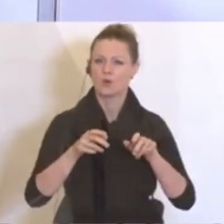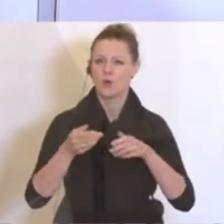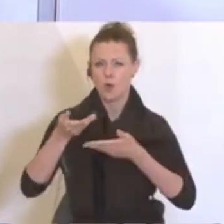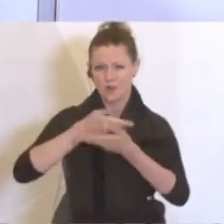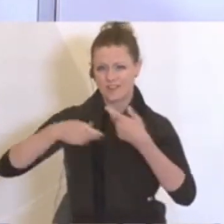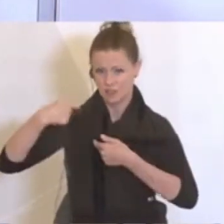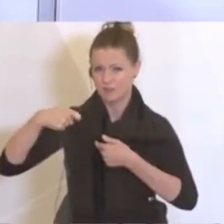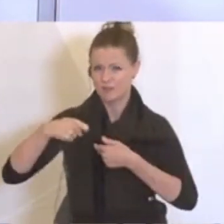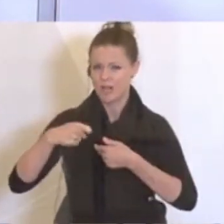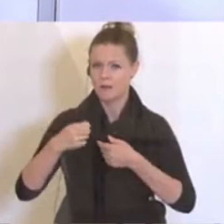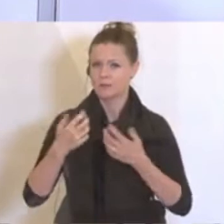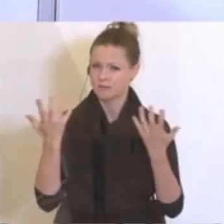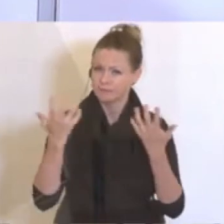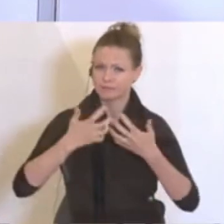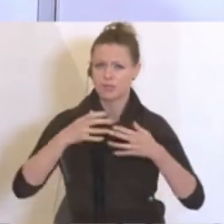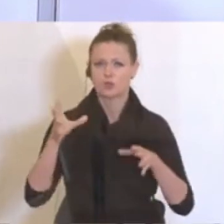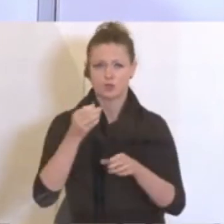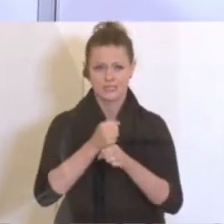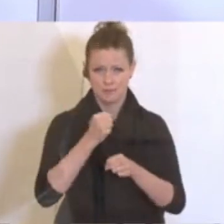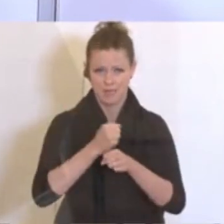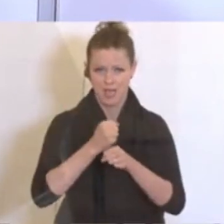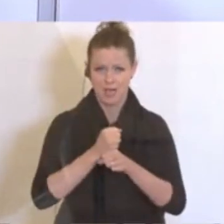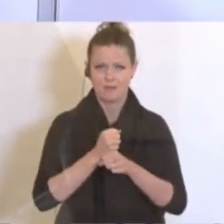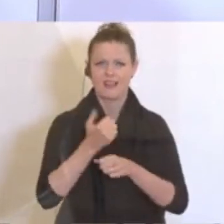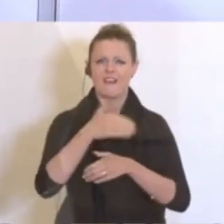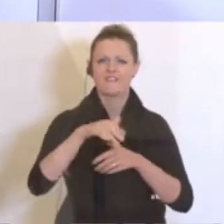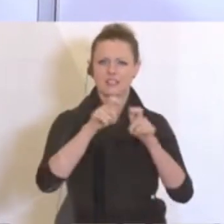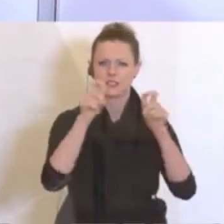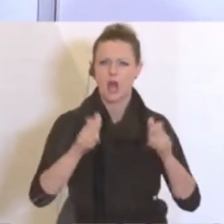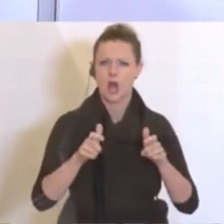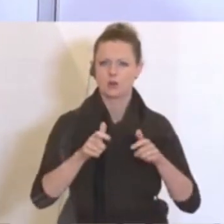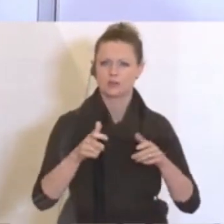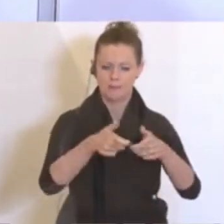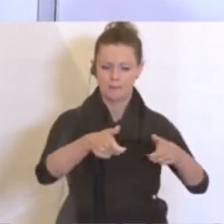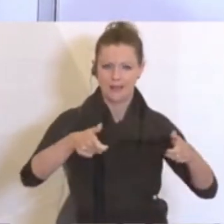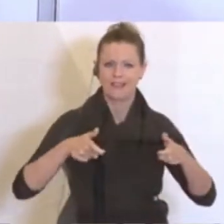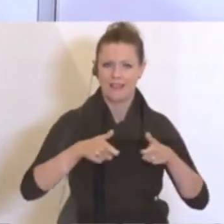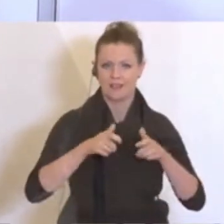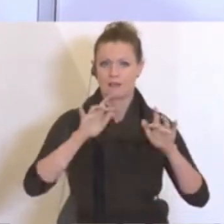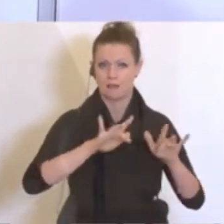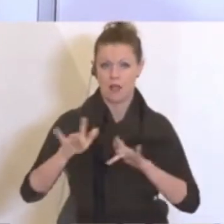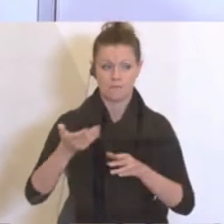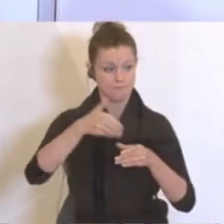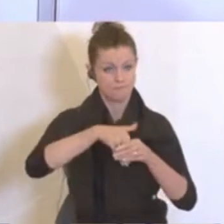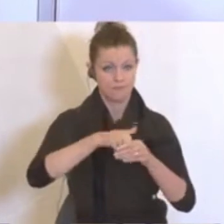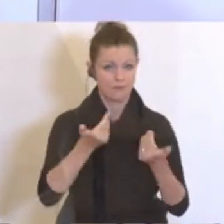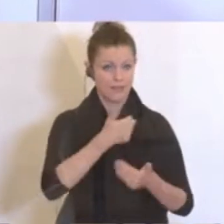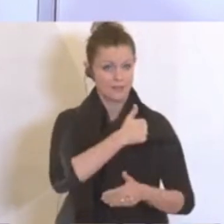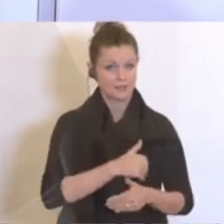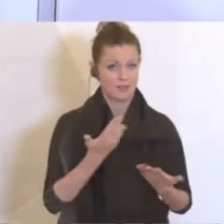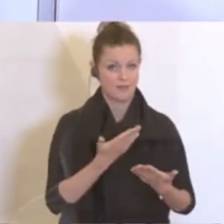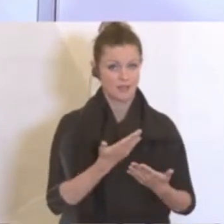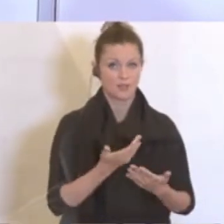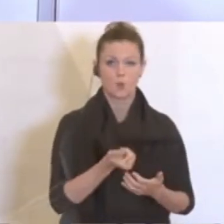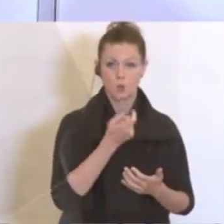der Wirtschaftskammer auf ein Wirtshauspaket geeinigt. Ein Wirtshauspaket, das zum einen dazu beitragen soll, den